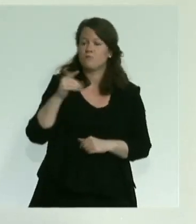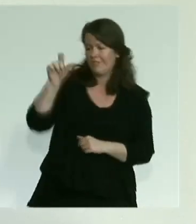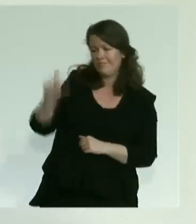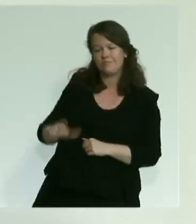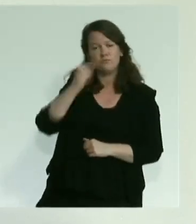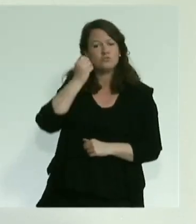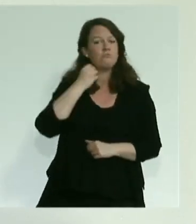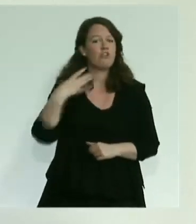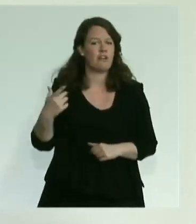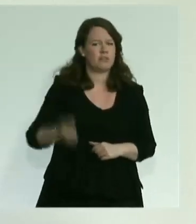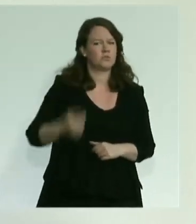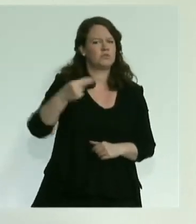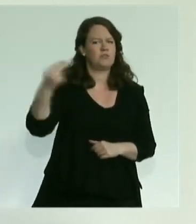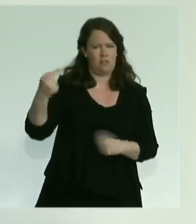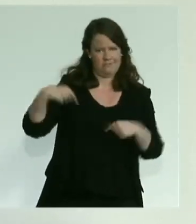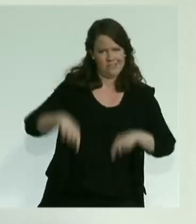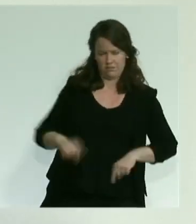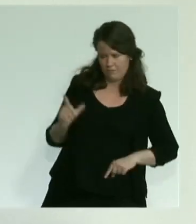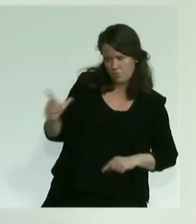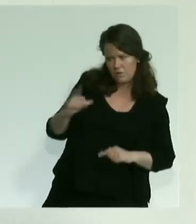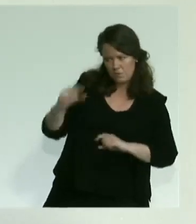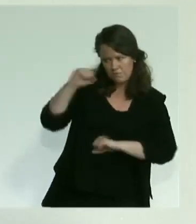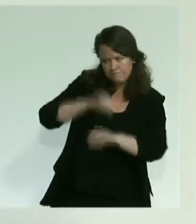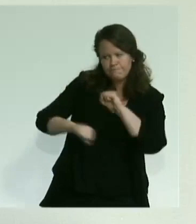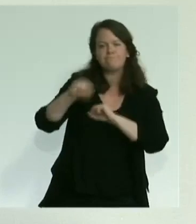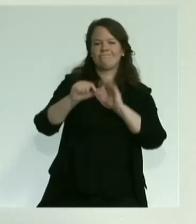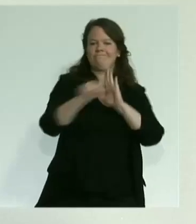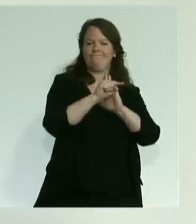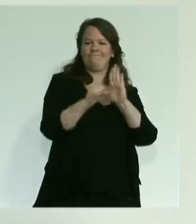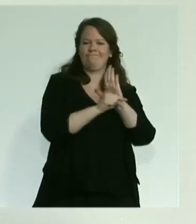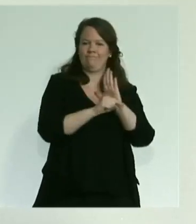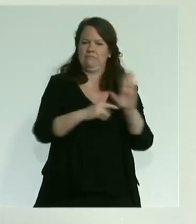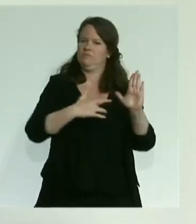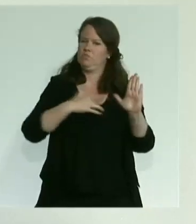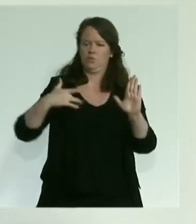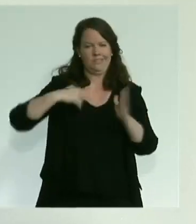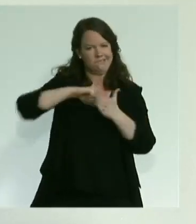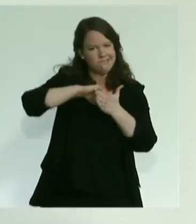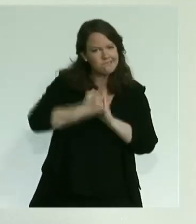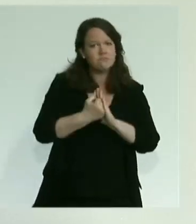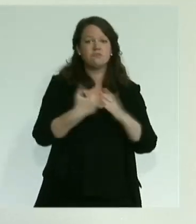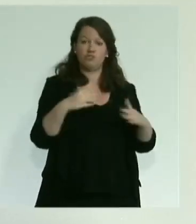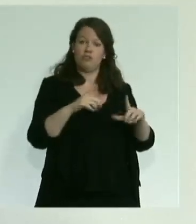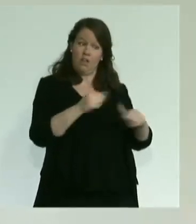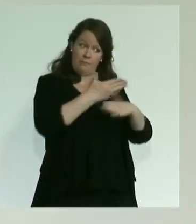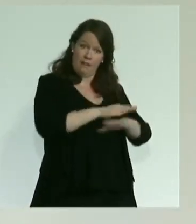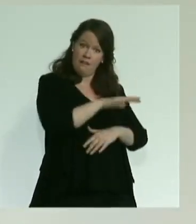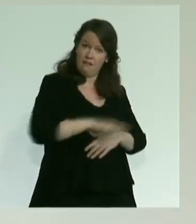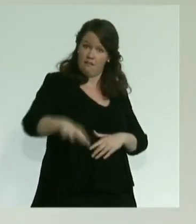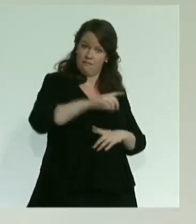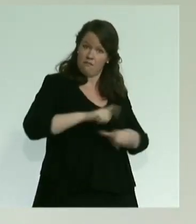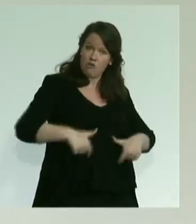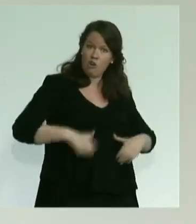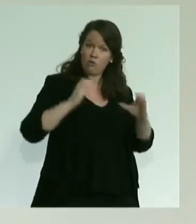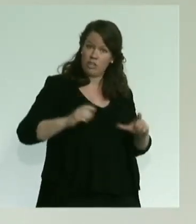travaillerons à des protocoles sanitaires renforcés en suce de ceux qui sont déjà mis en place dans les établissements scolaires. Toute la communauté